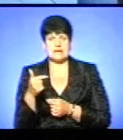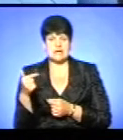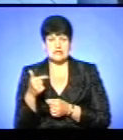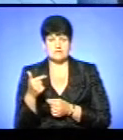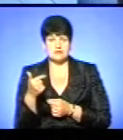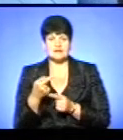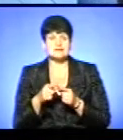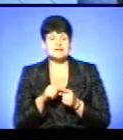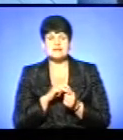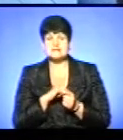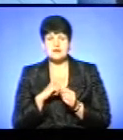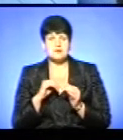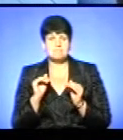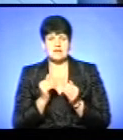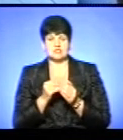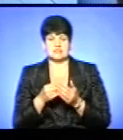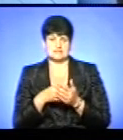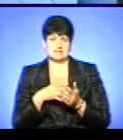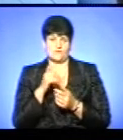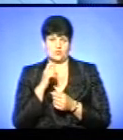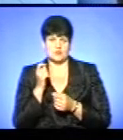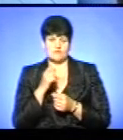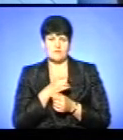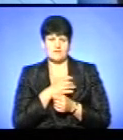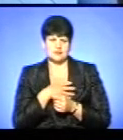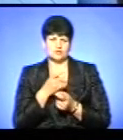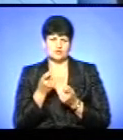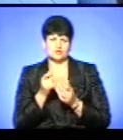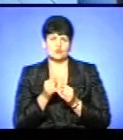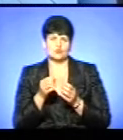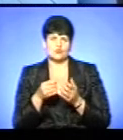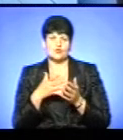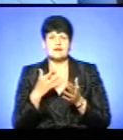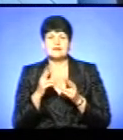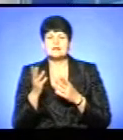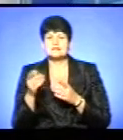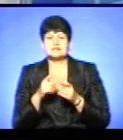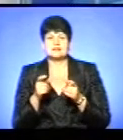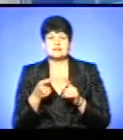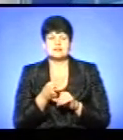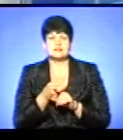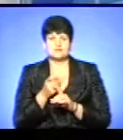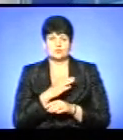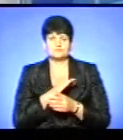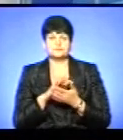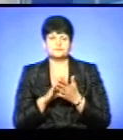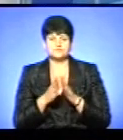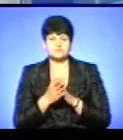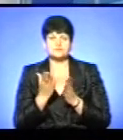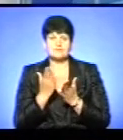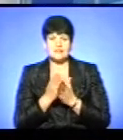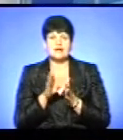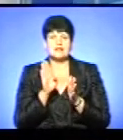найнижча ціна в Україні. – приватних, чи в приватних дорожчих? – В приватних трішки дорожчих. Знову ж таки, який заклад, залежить від умов. Навіть такі приватні заклади, гірші